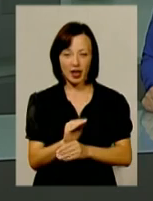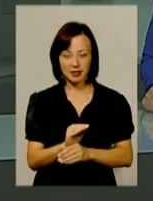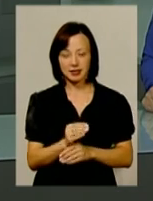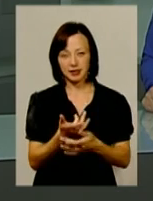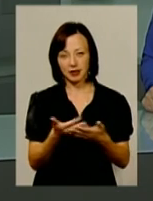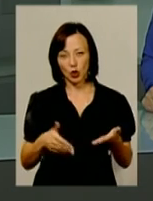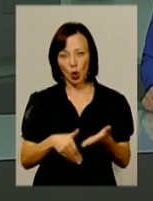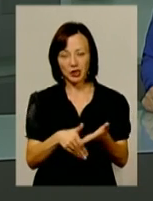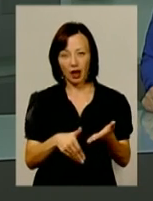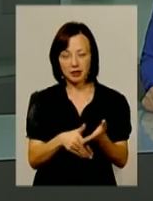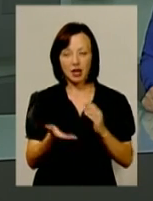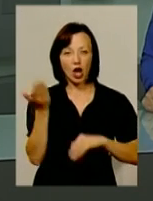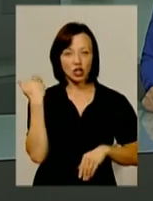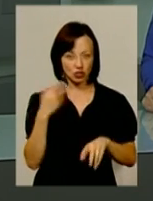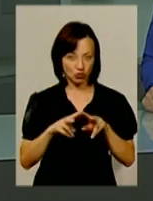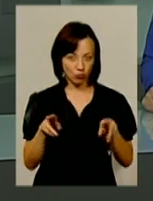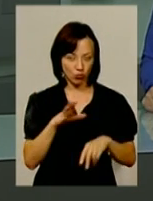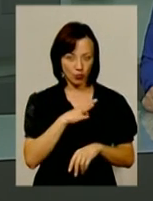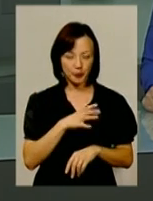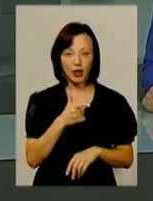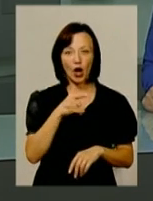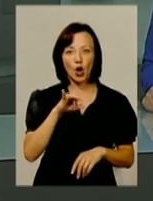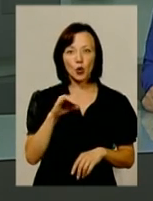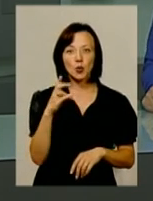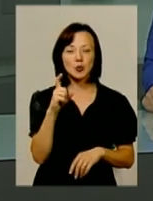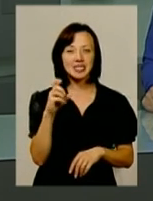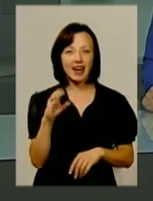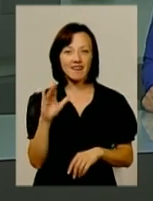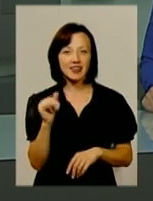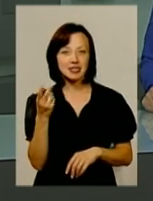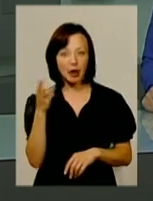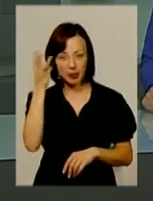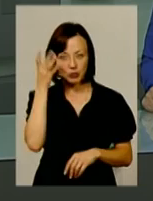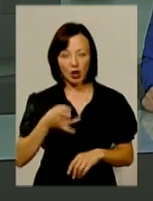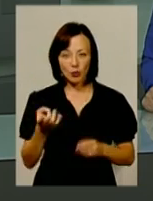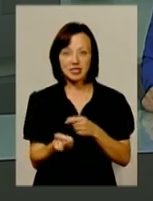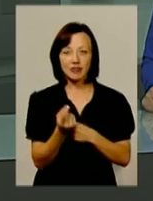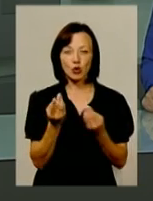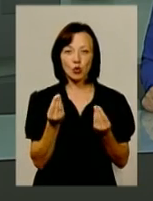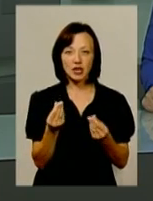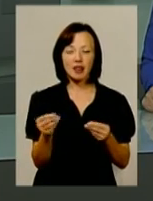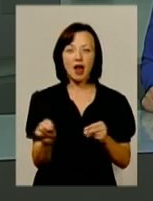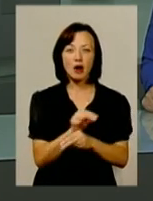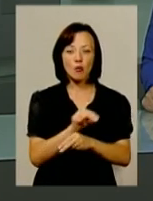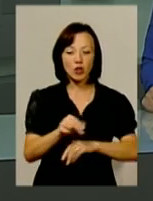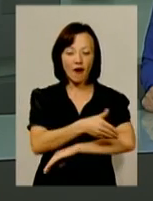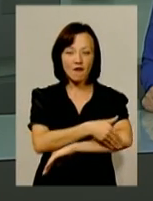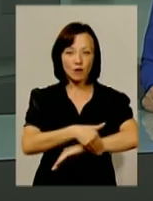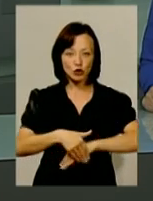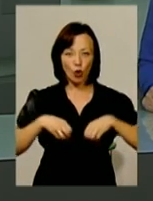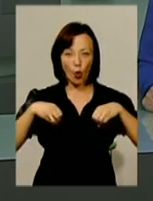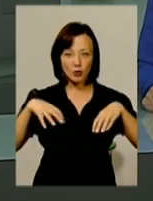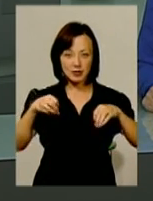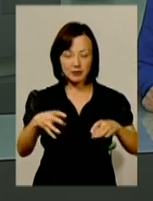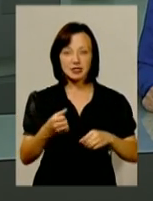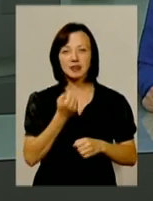та дотації, як це було раніше. Зокрема, у грузевиці Хмельницького району з'явилися кошти на капітальний ремонт вуличного освітлення саме завдяки